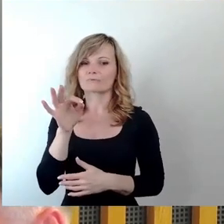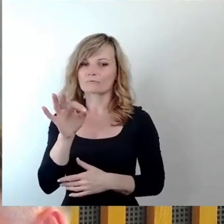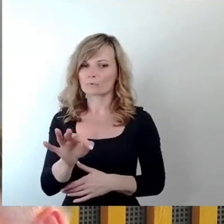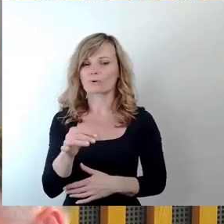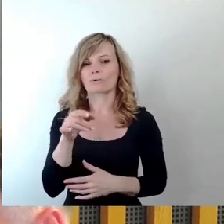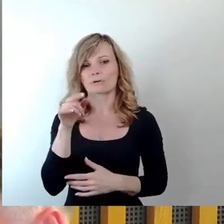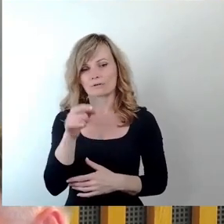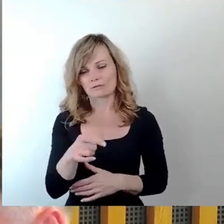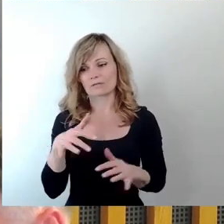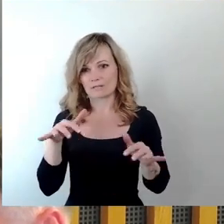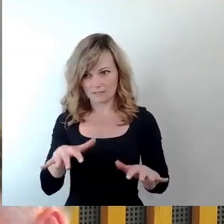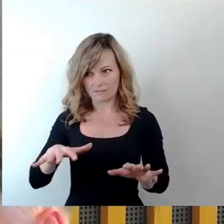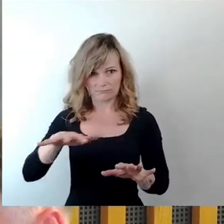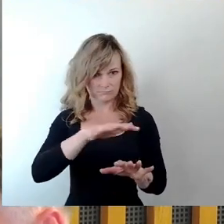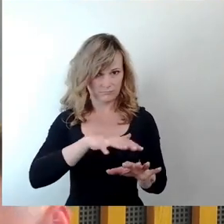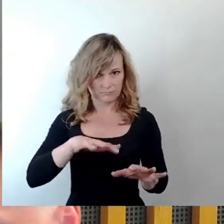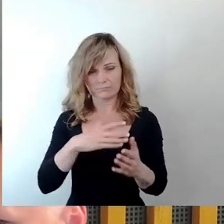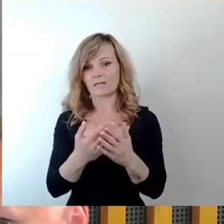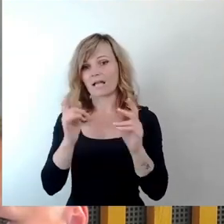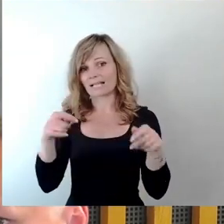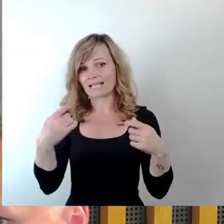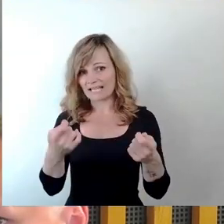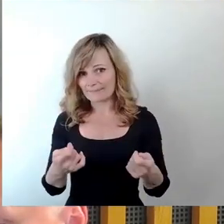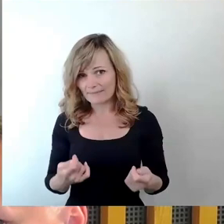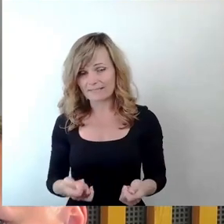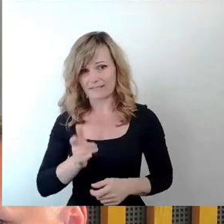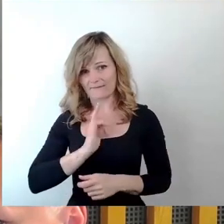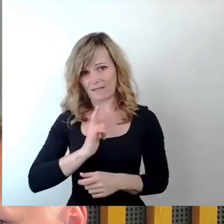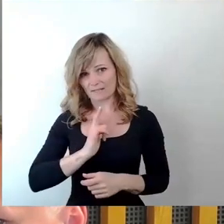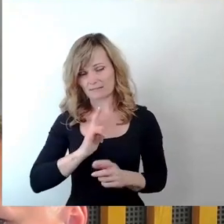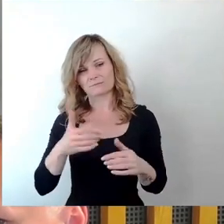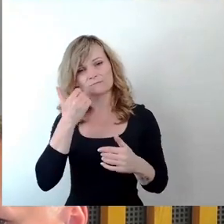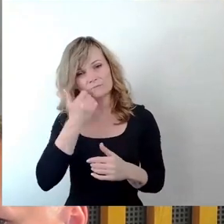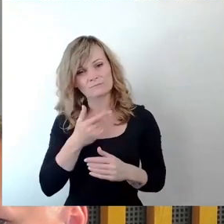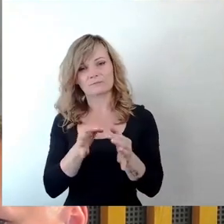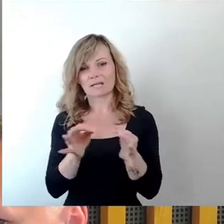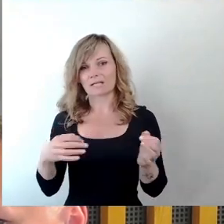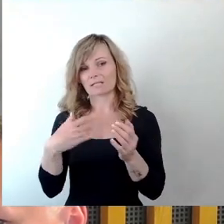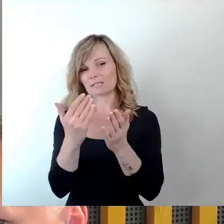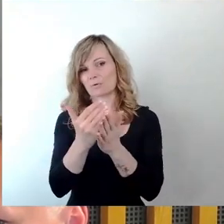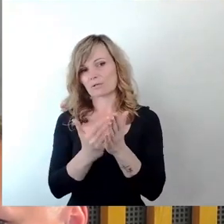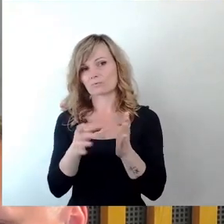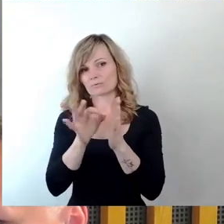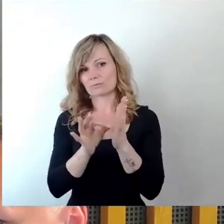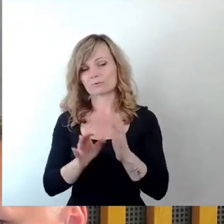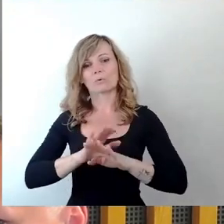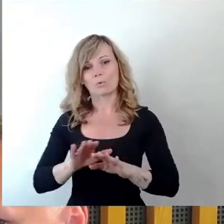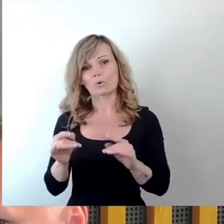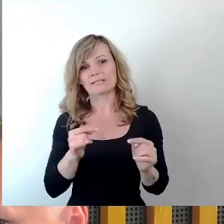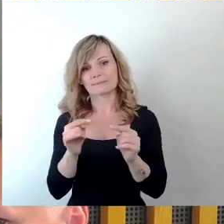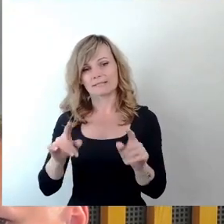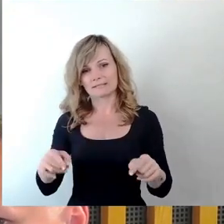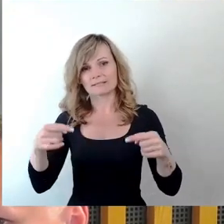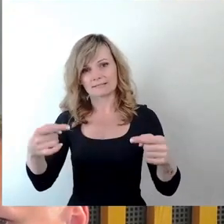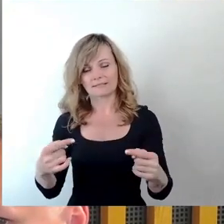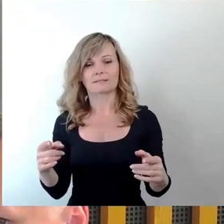Anwesenden, die hier auf dieses Ergebnis warten, nach den Tagungsordnungspunkten ohne Debatte, also an der Stelle sechs.